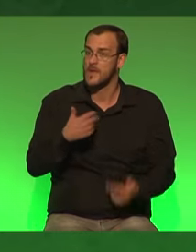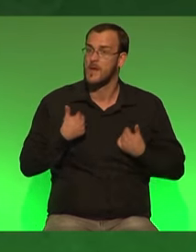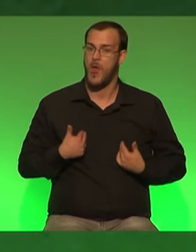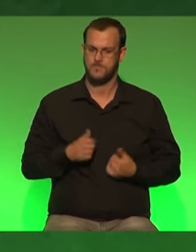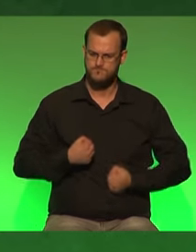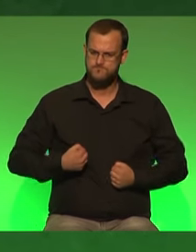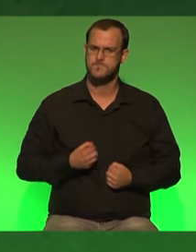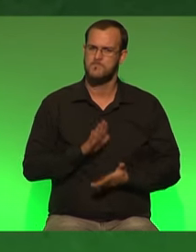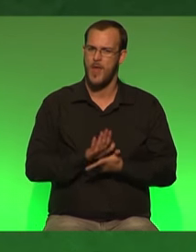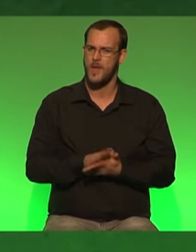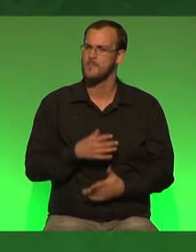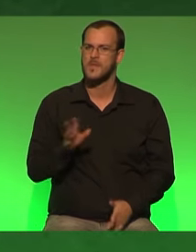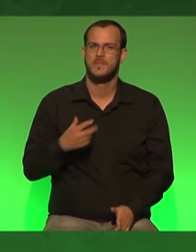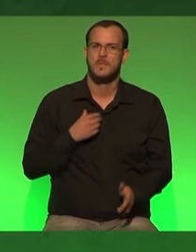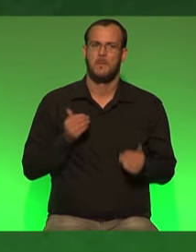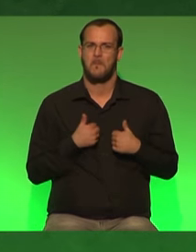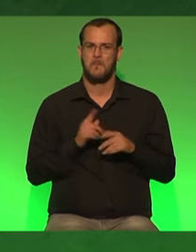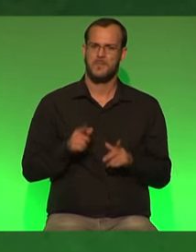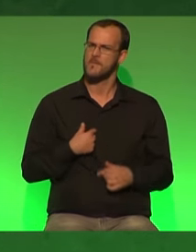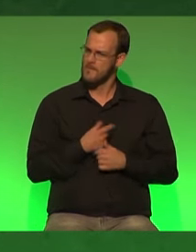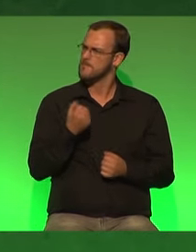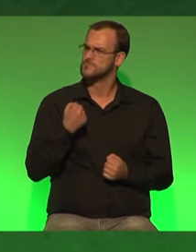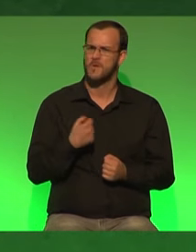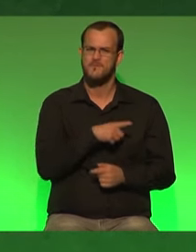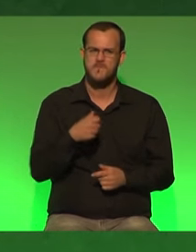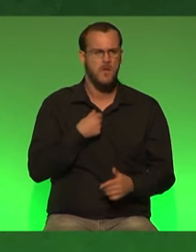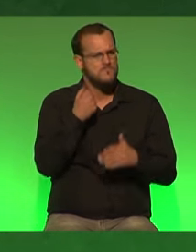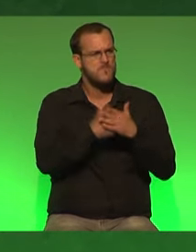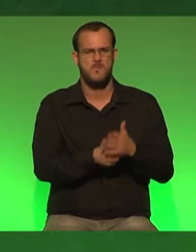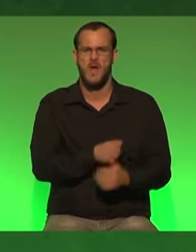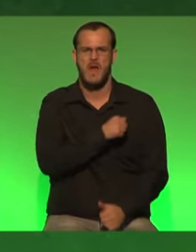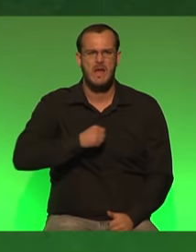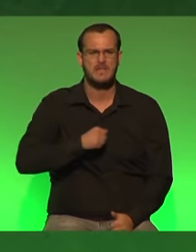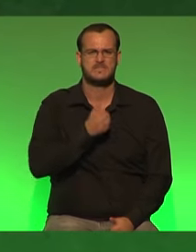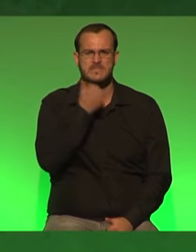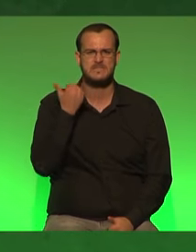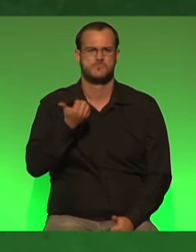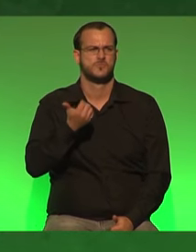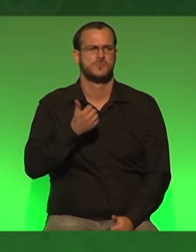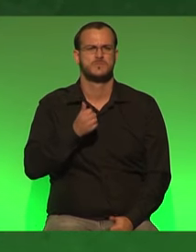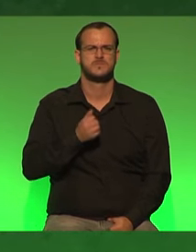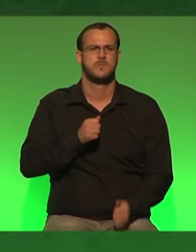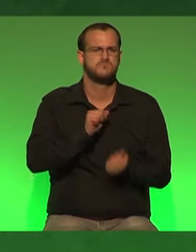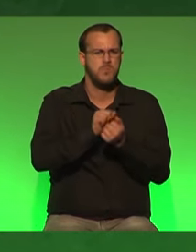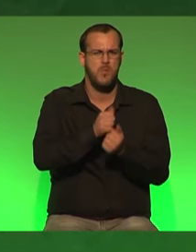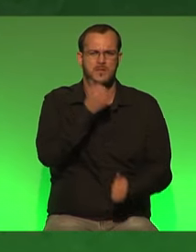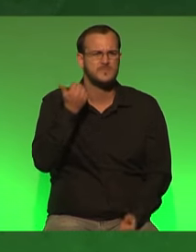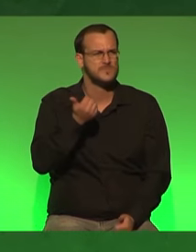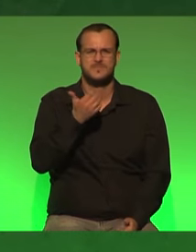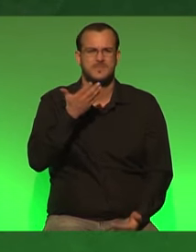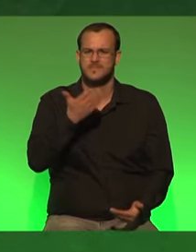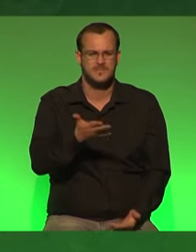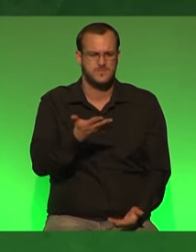dabei nicht verlieren dass wir uns dem entgegen stellen und dass wir sagen rechtsextremismus populismus eine afd hat in einem nordrhein